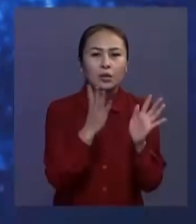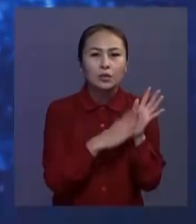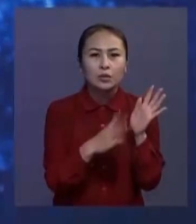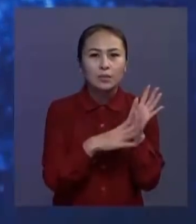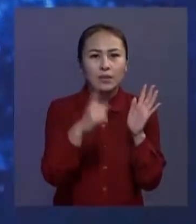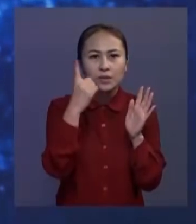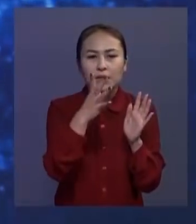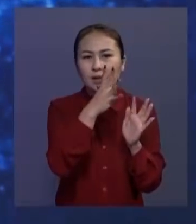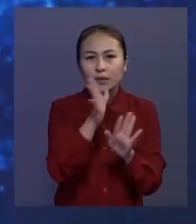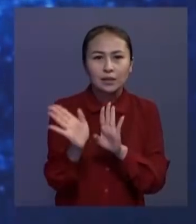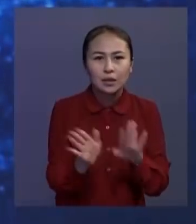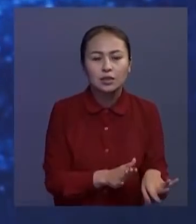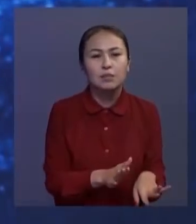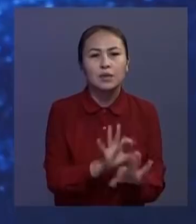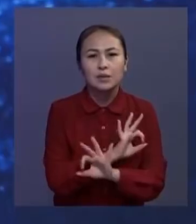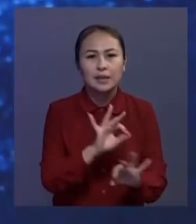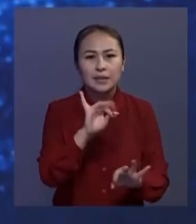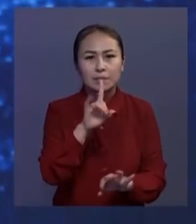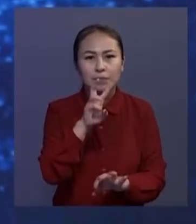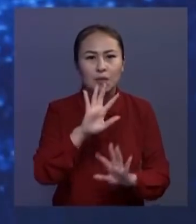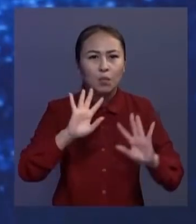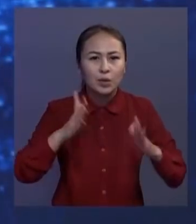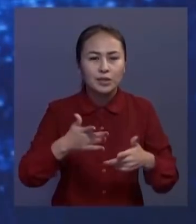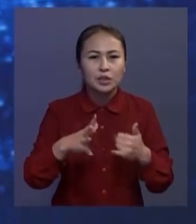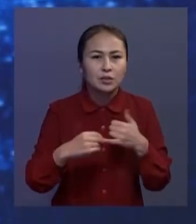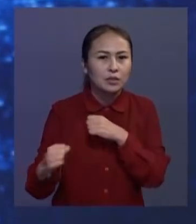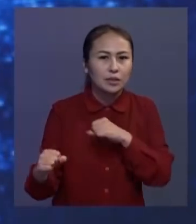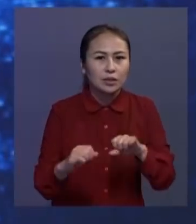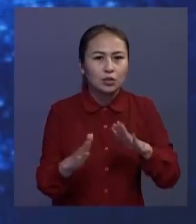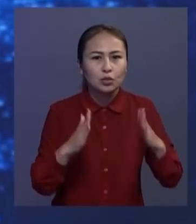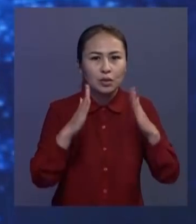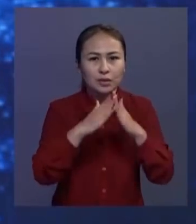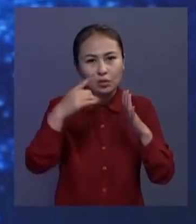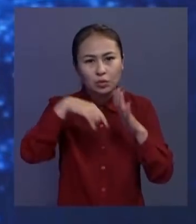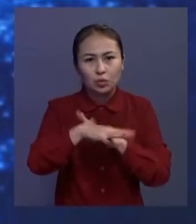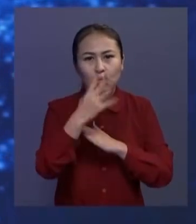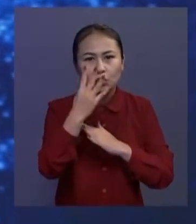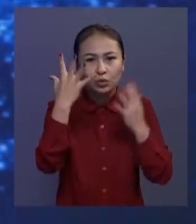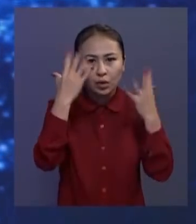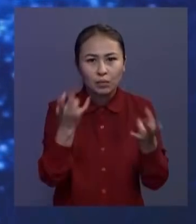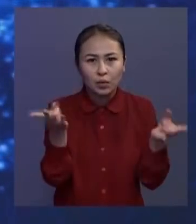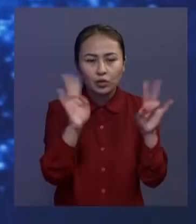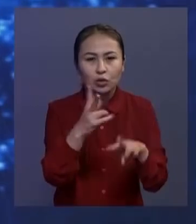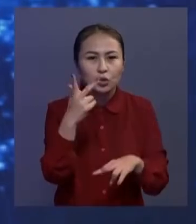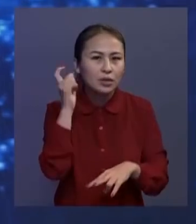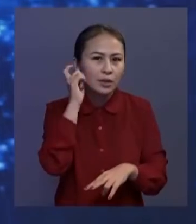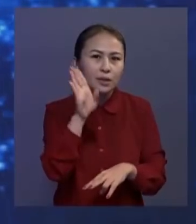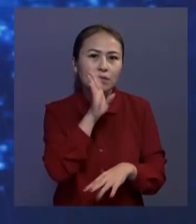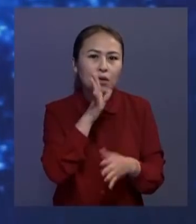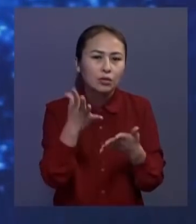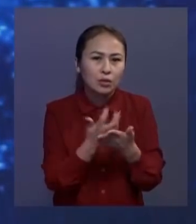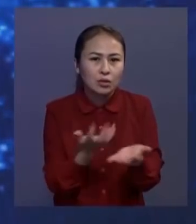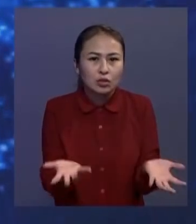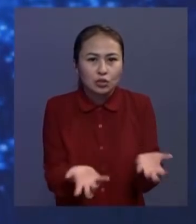91 сағаттан кейінгі ғажап езмердегі олған Ройқын жер сілкінісінен кейін үйінді астында 4 күн қалып бойған 3 жасар